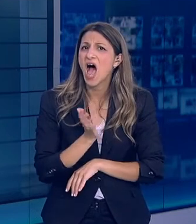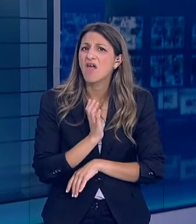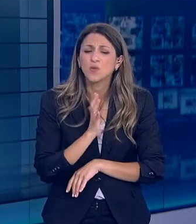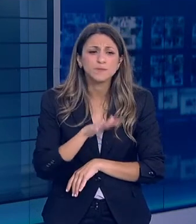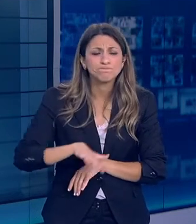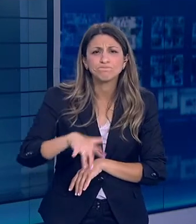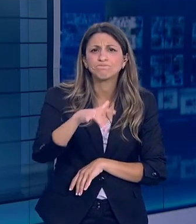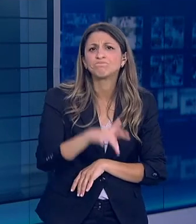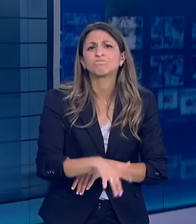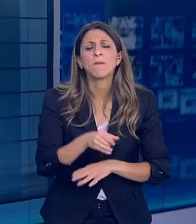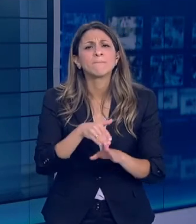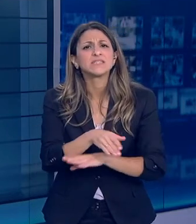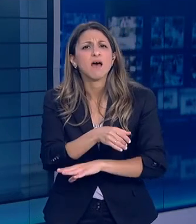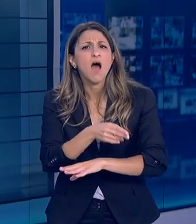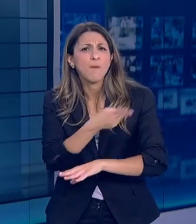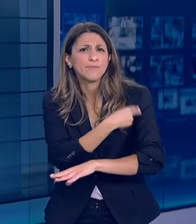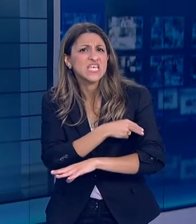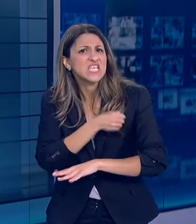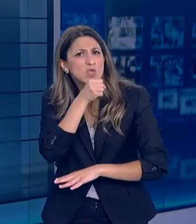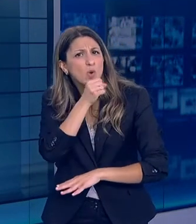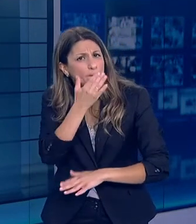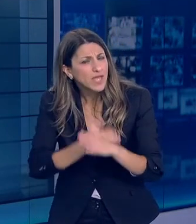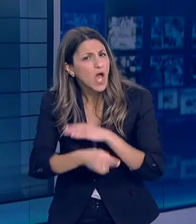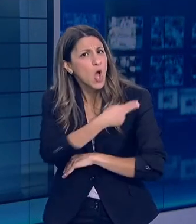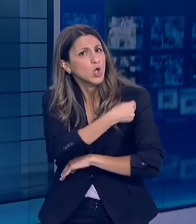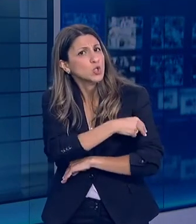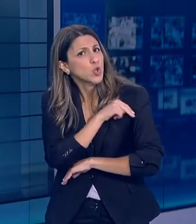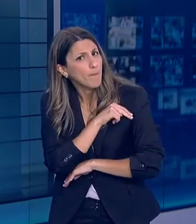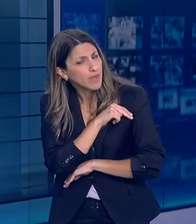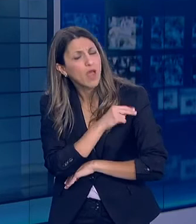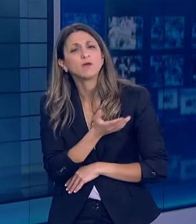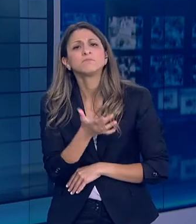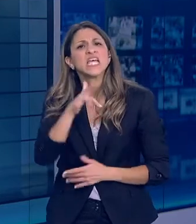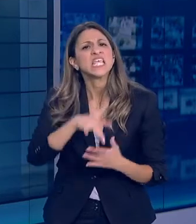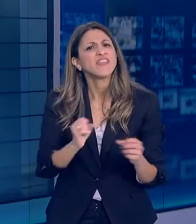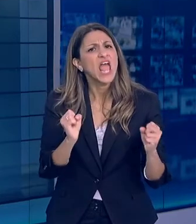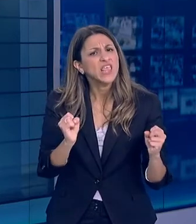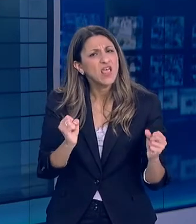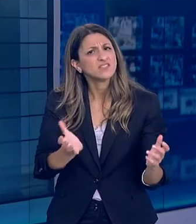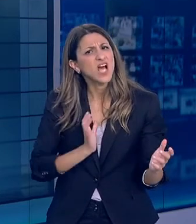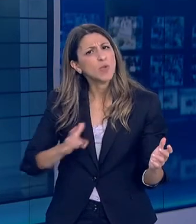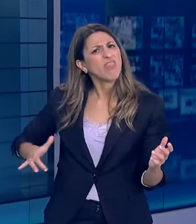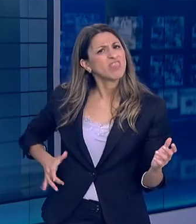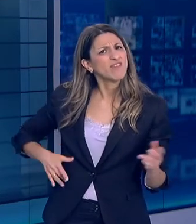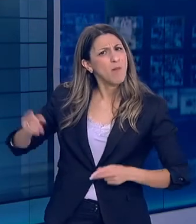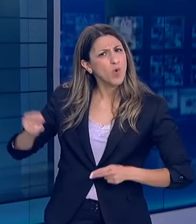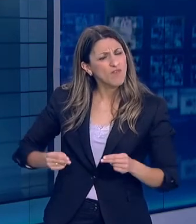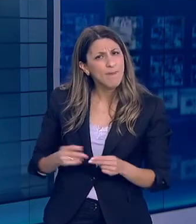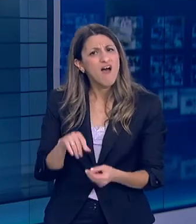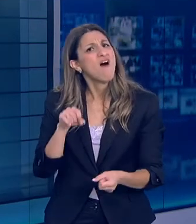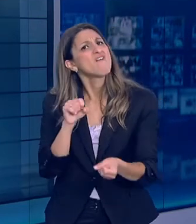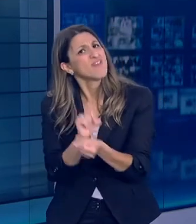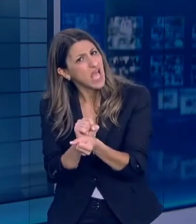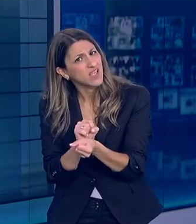ειδικές συνθήκες Τα γεροκομεία, τα νοσοκομεία μας, οι χώροι παροχής υπηρεσιών υγείας Νευροπαθείς, οι φυλακές Όλα αυτά